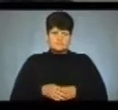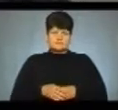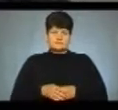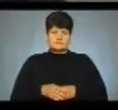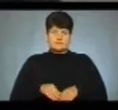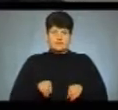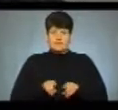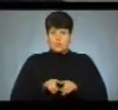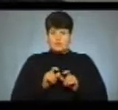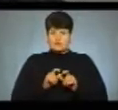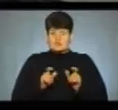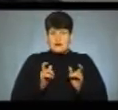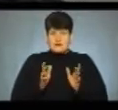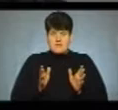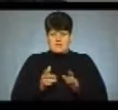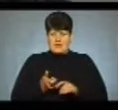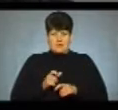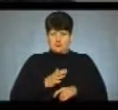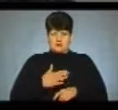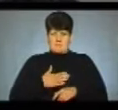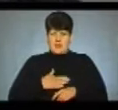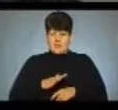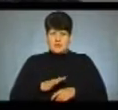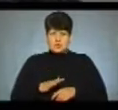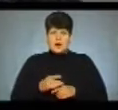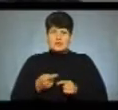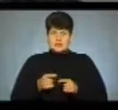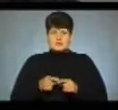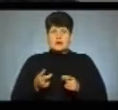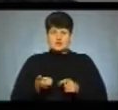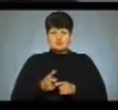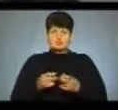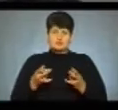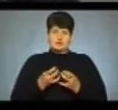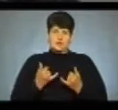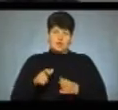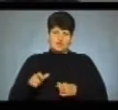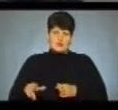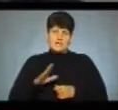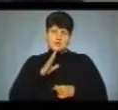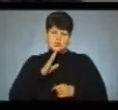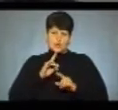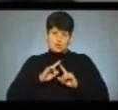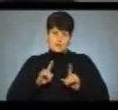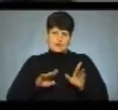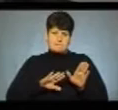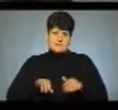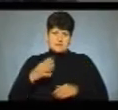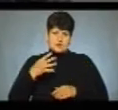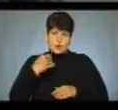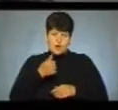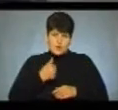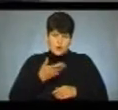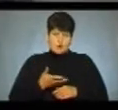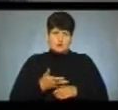В такому закладі не дуже приємно, але це дуже потрібно для людей, для жінок, особливо після 40 років.